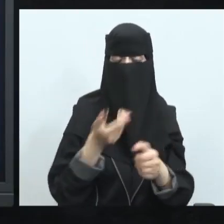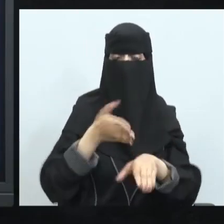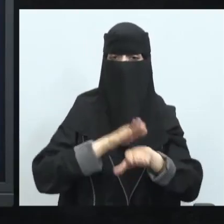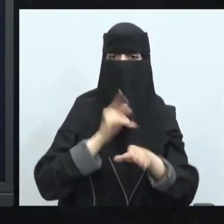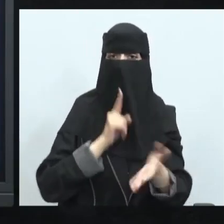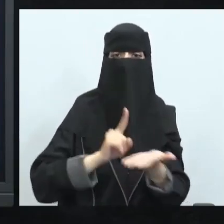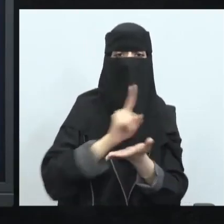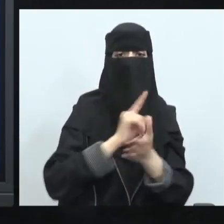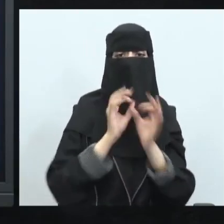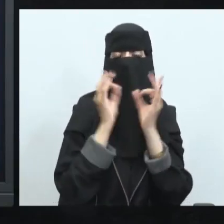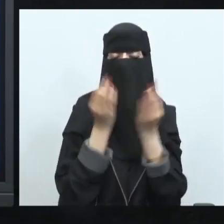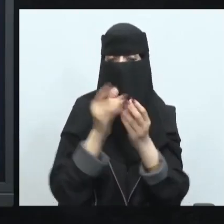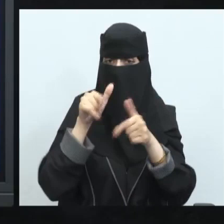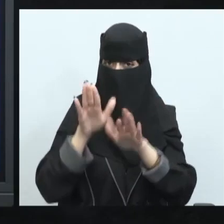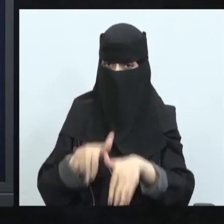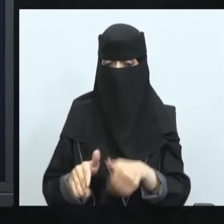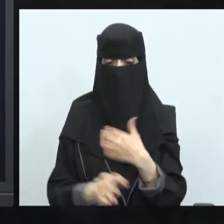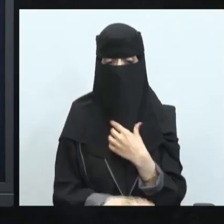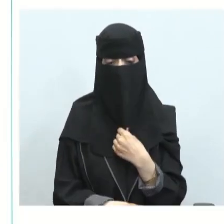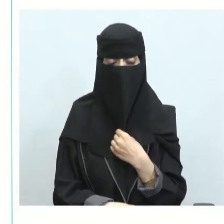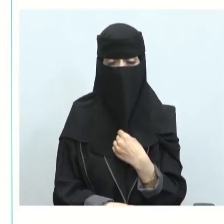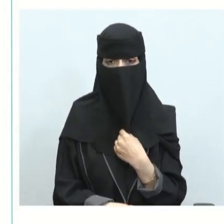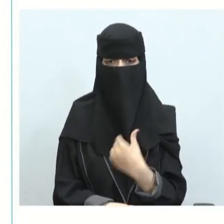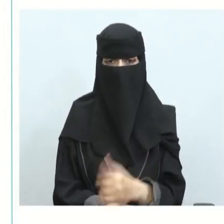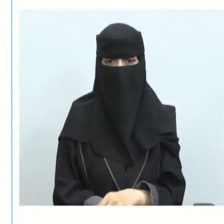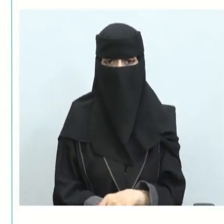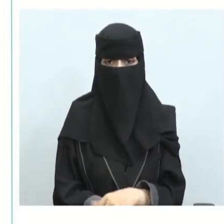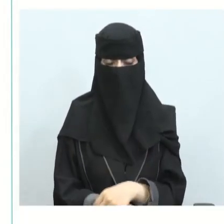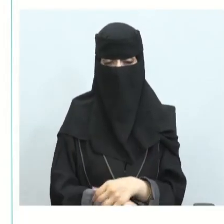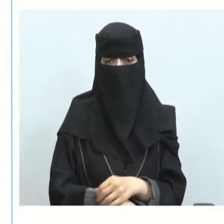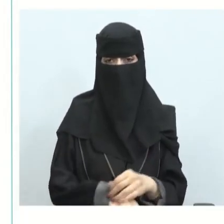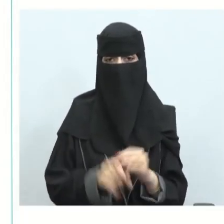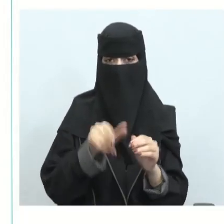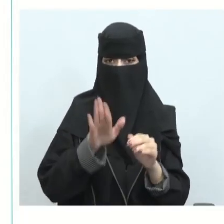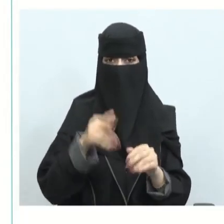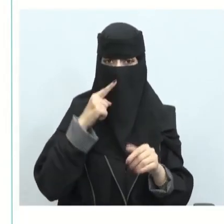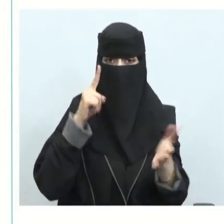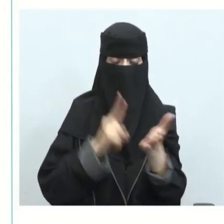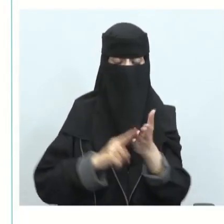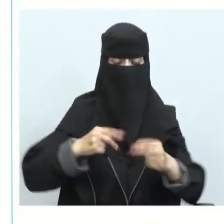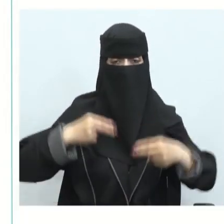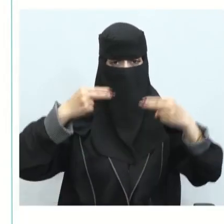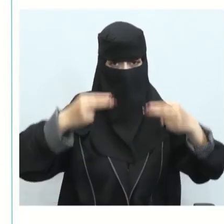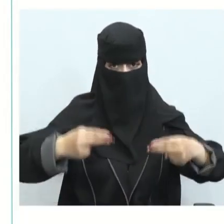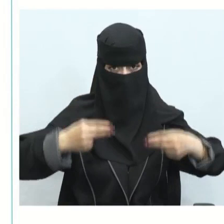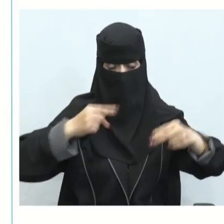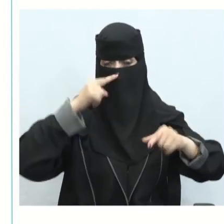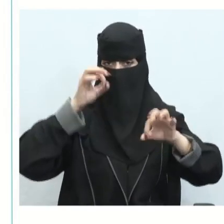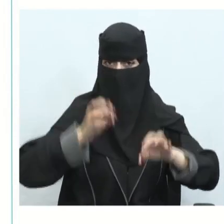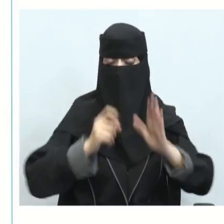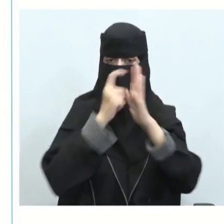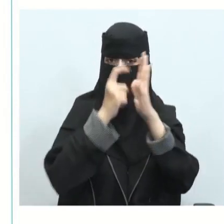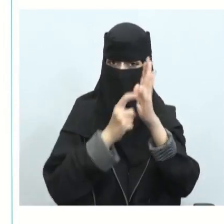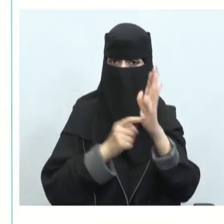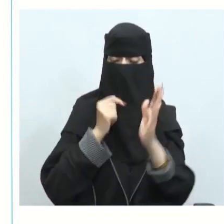البيئة على المجتمع بالتأكيد لذلك حينما يكون لدينا فعالية قد تشترط الجهات الحكومية أيضا فيما يتعلق